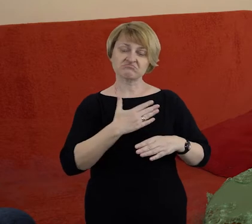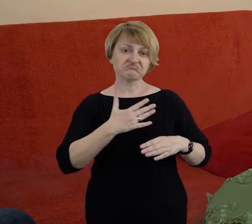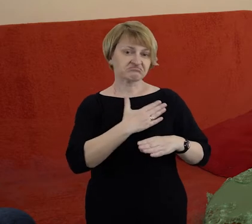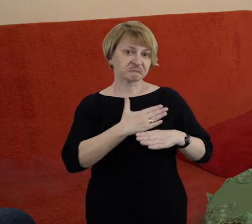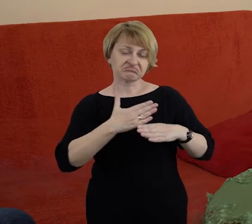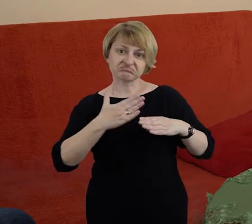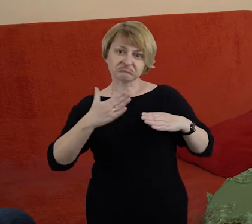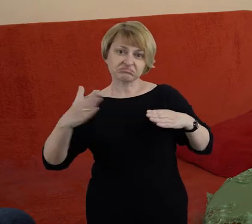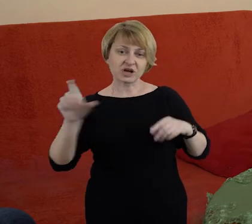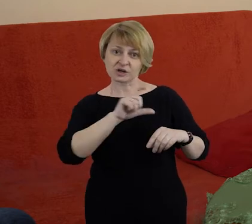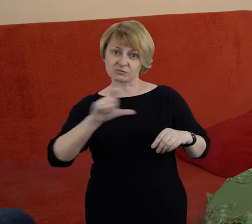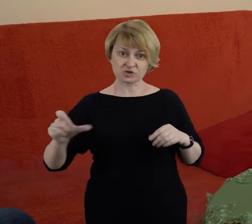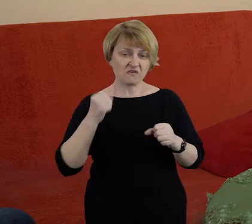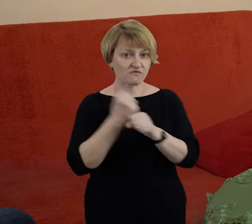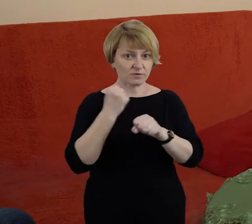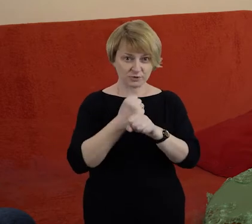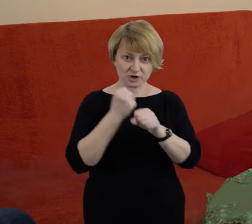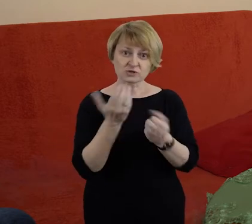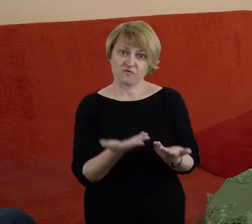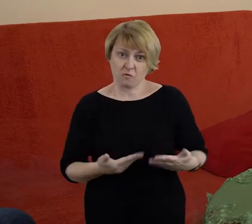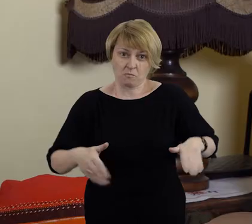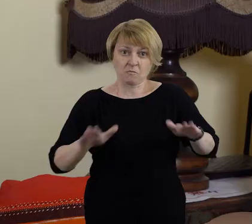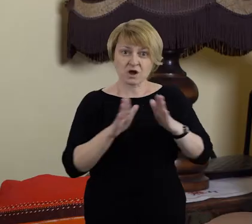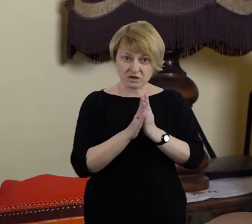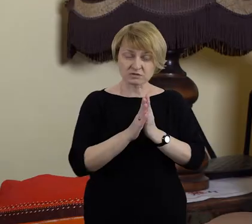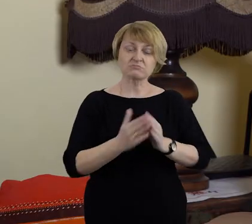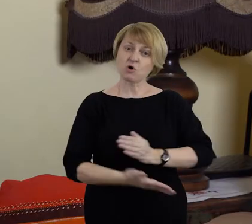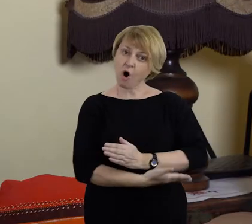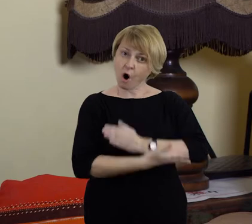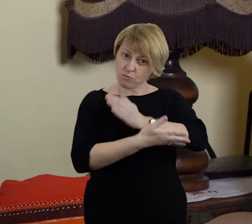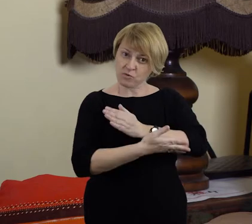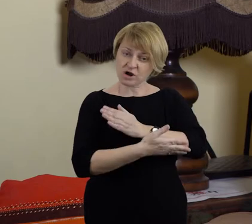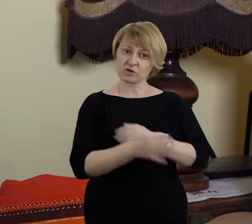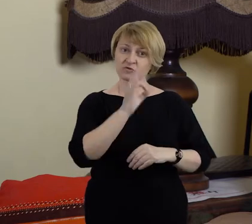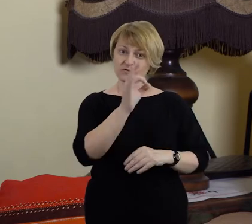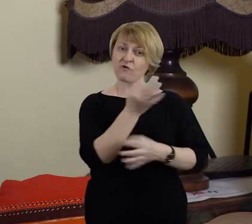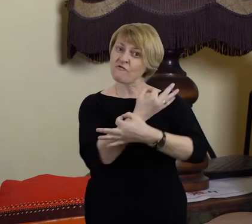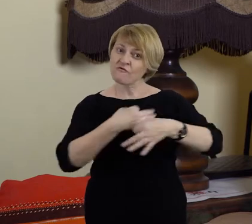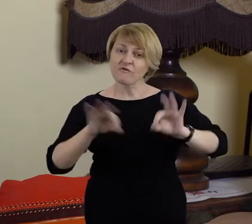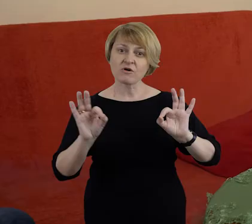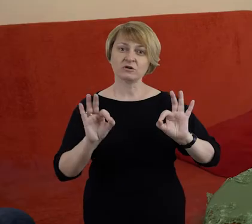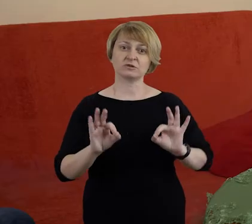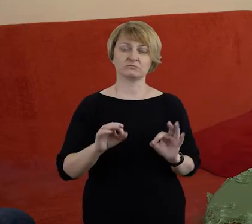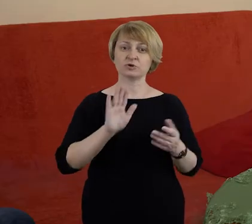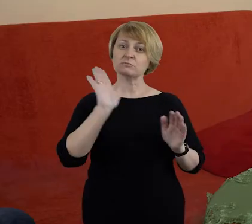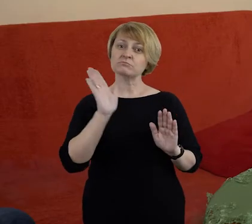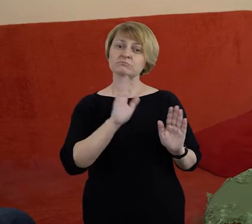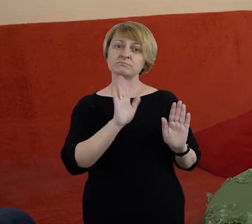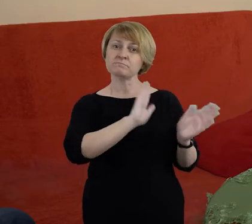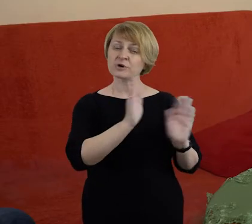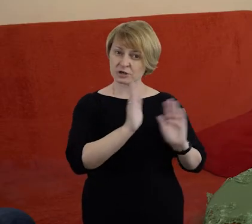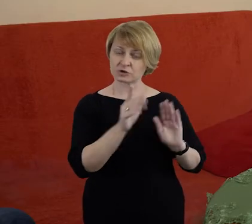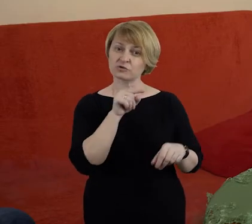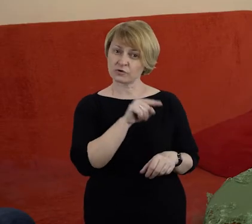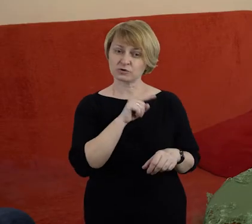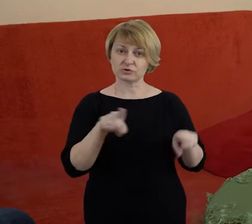wypracował tutaj też majątek, podobnie jak to było w Niemczech. I na tym opierał swoją niezależność. O to też dbano,